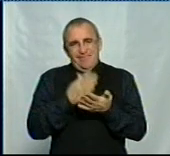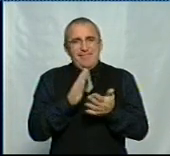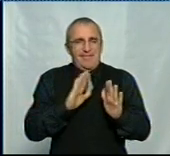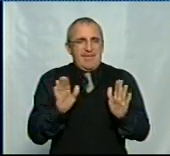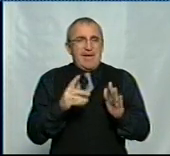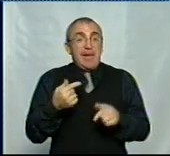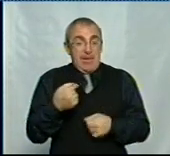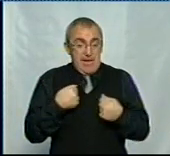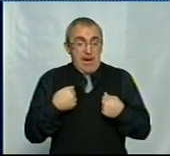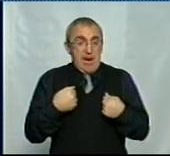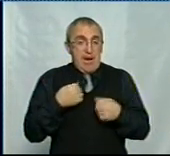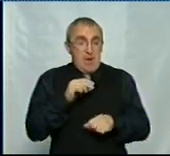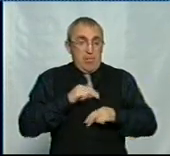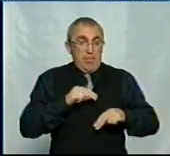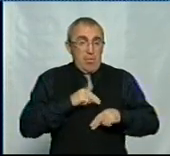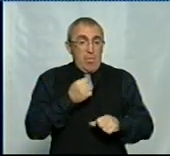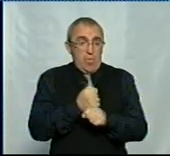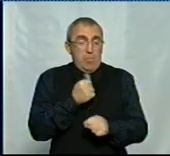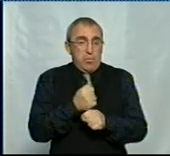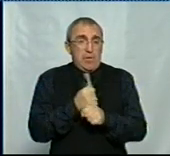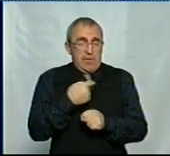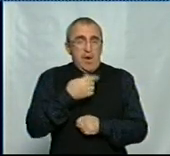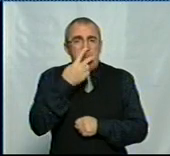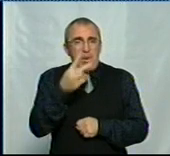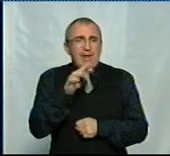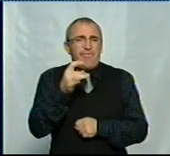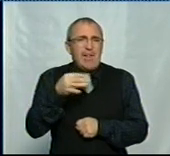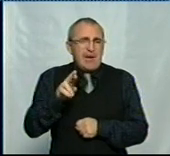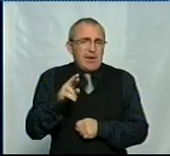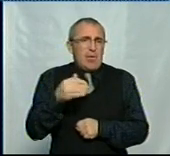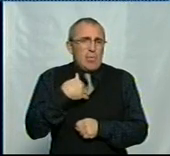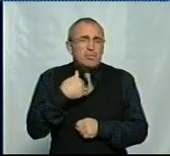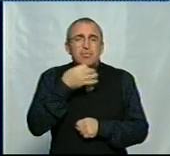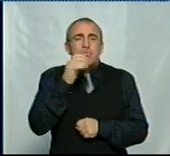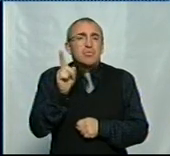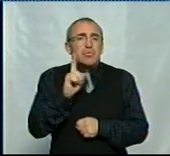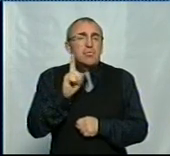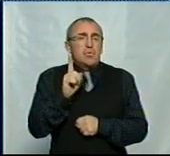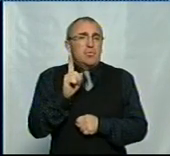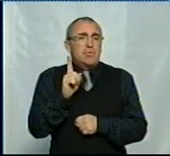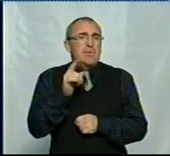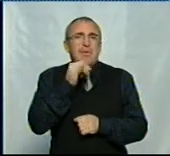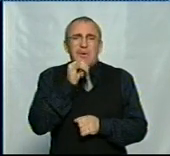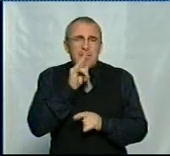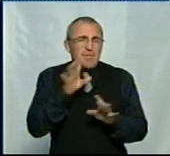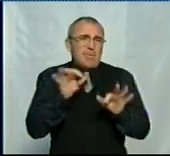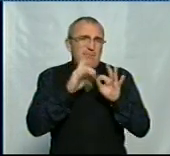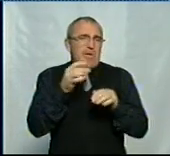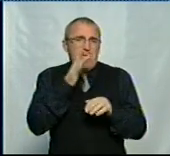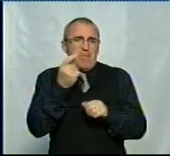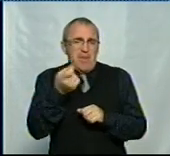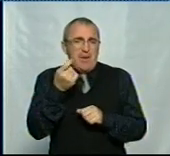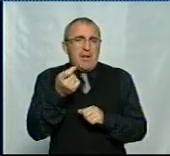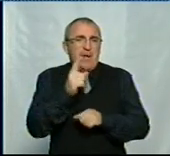Навіть я, проробивши, і я бачила діфтерія, ну, хочу про що сказати, що не буду розповідати, бо дуже мало